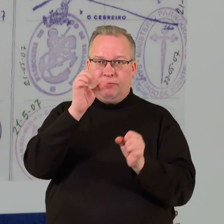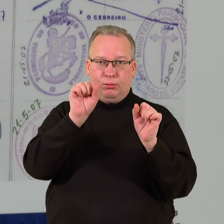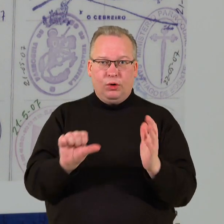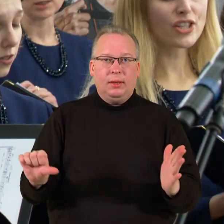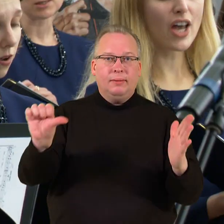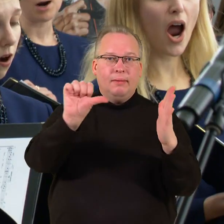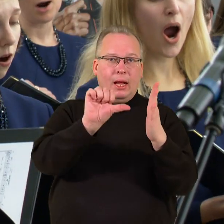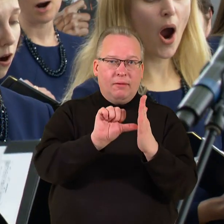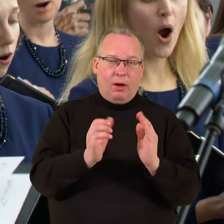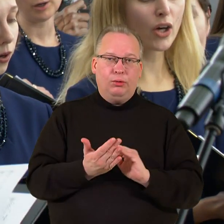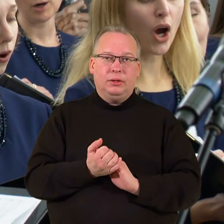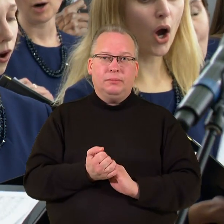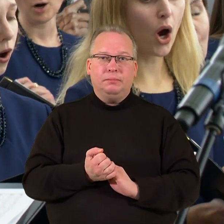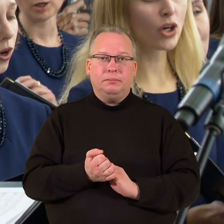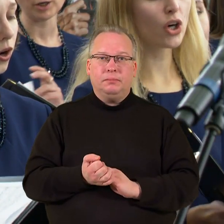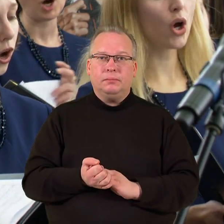dalyvauti.